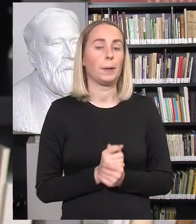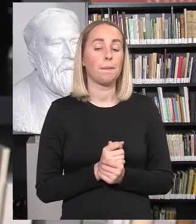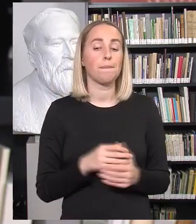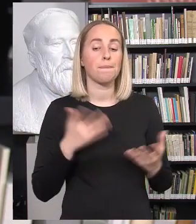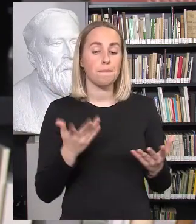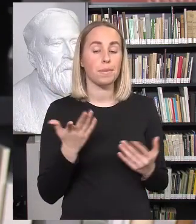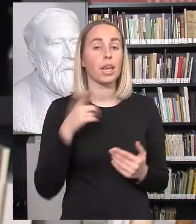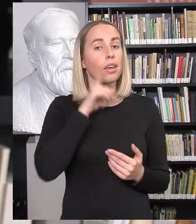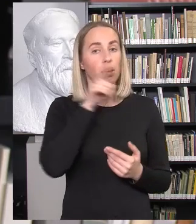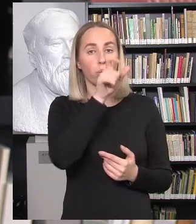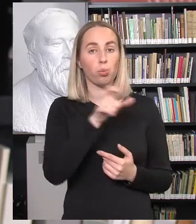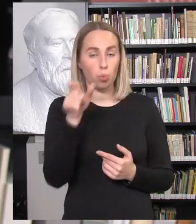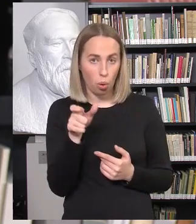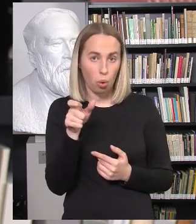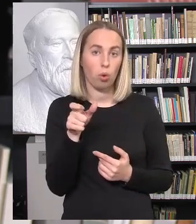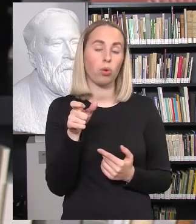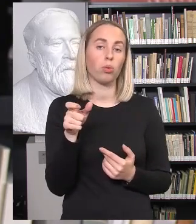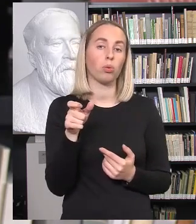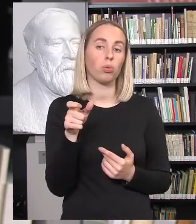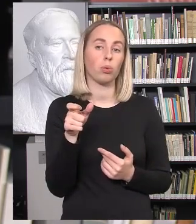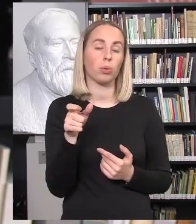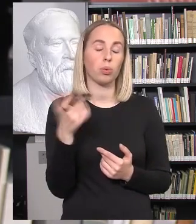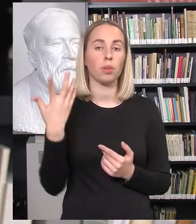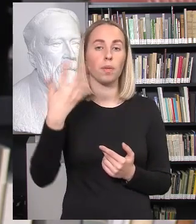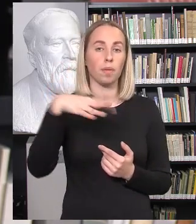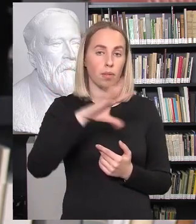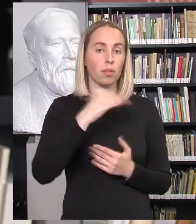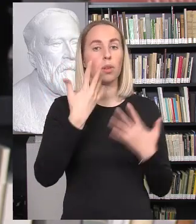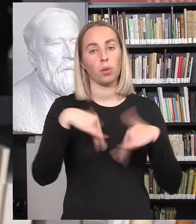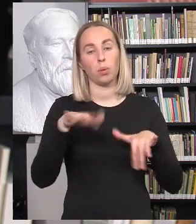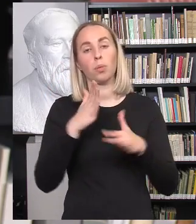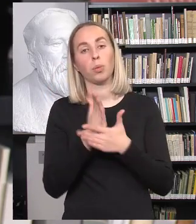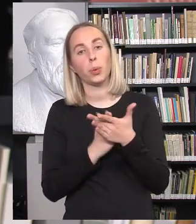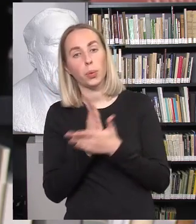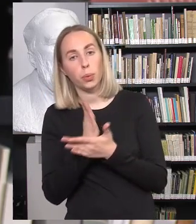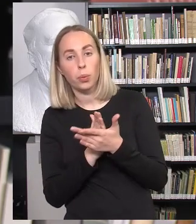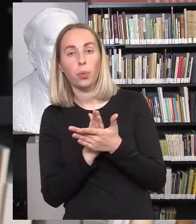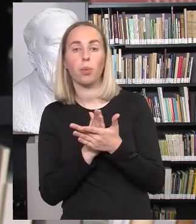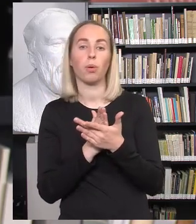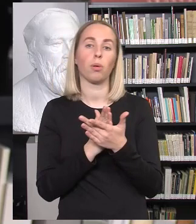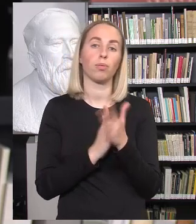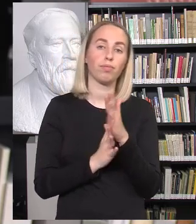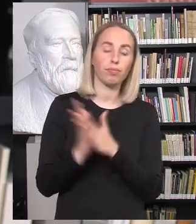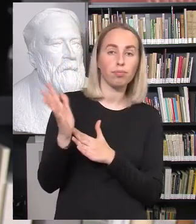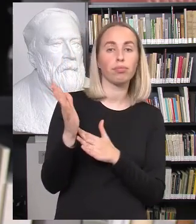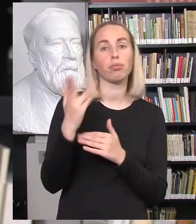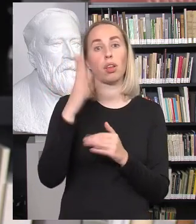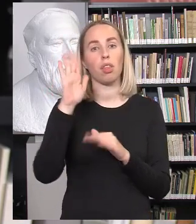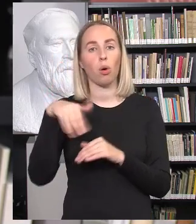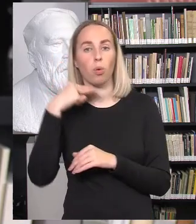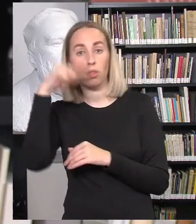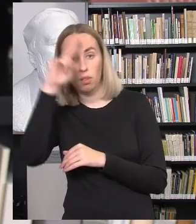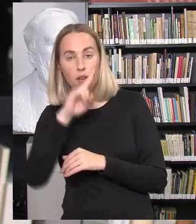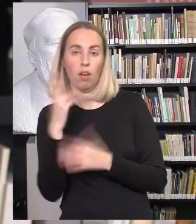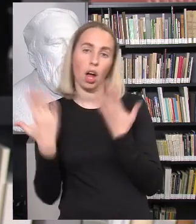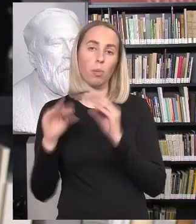žmogus, jis yra, na, tikrai, na, šimtą kartų jau pažangės ne požiūrio, negu jo mokyta arba tevai būra. Tai